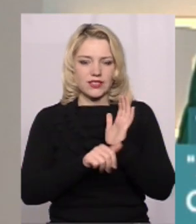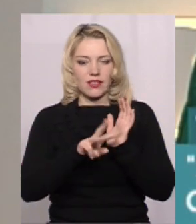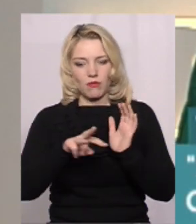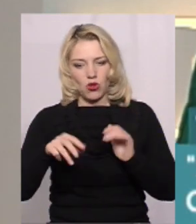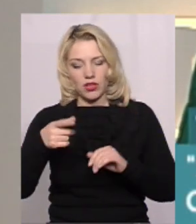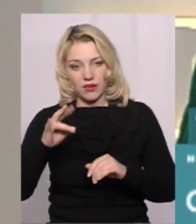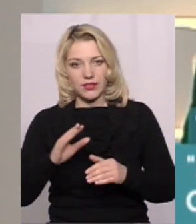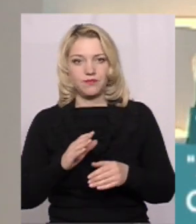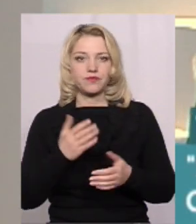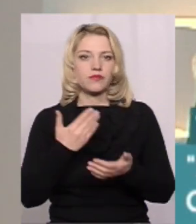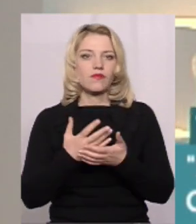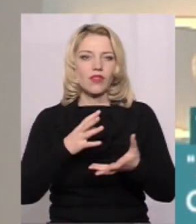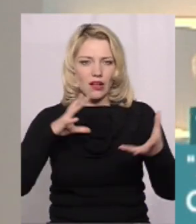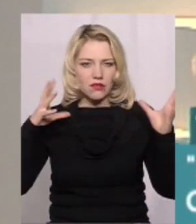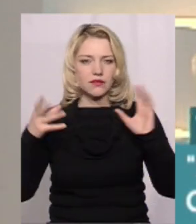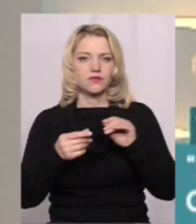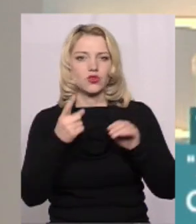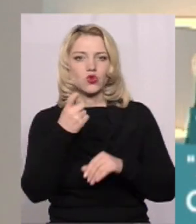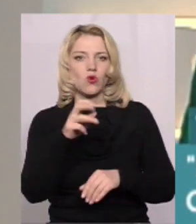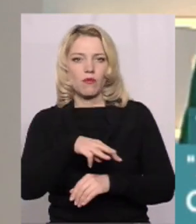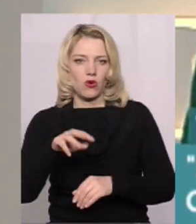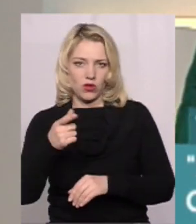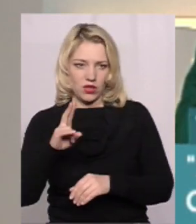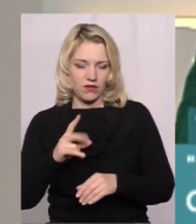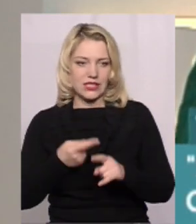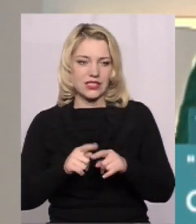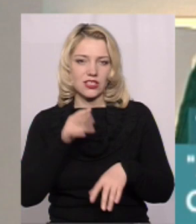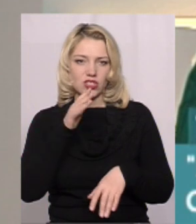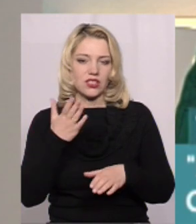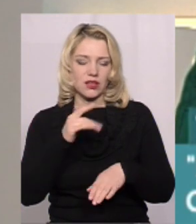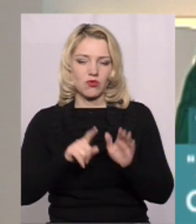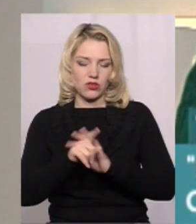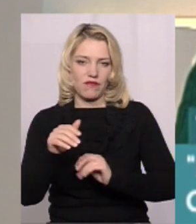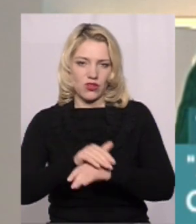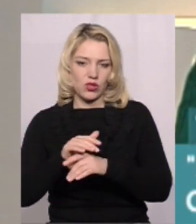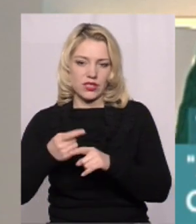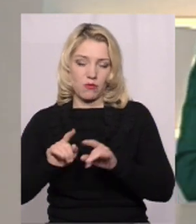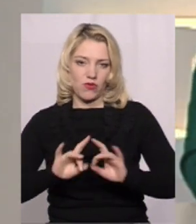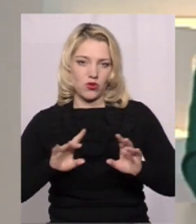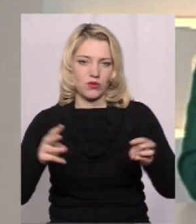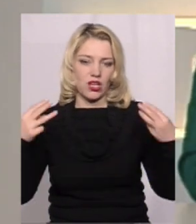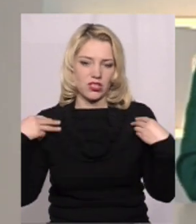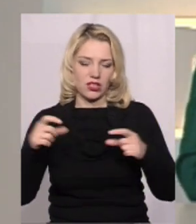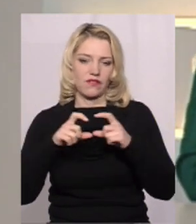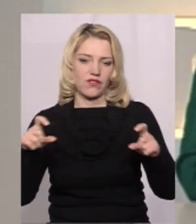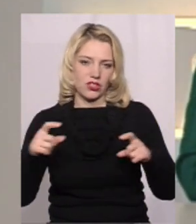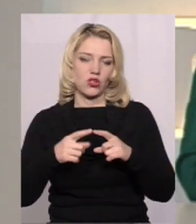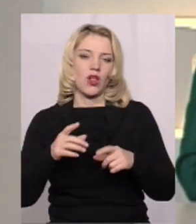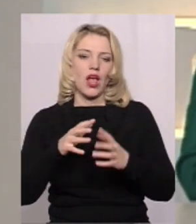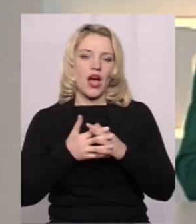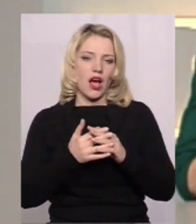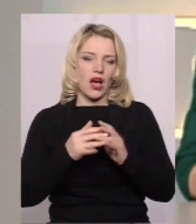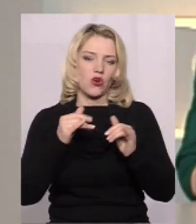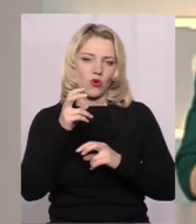прямі, понад 100 мільйонів Це за весь час, відколи їх почали фіксувати Про це повідомив начальник відділу Департаменту агропромислового